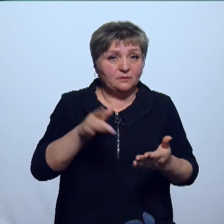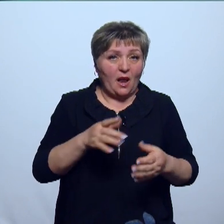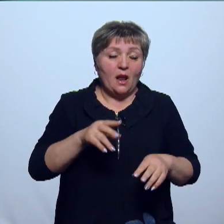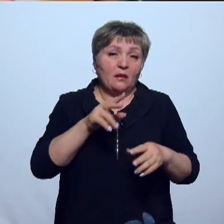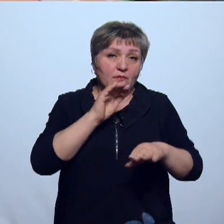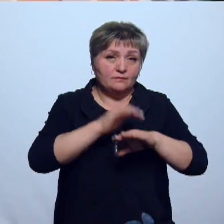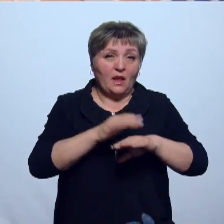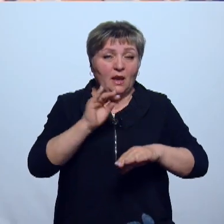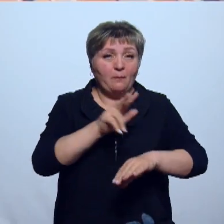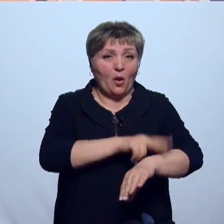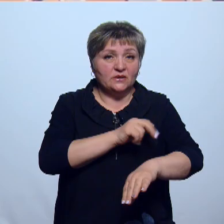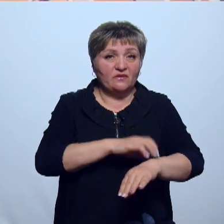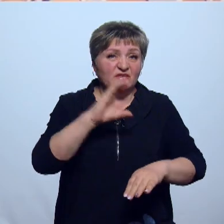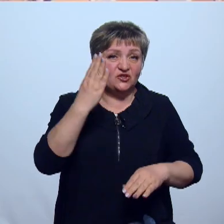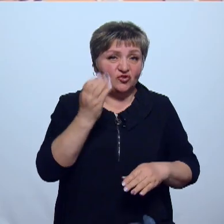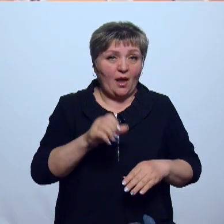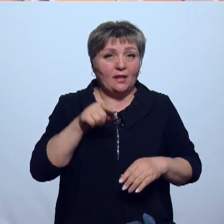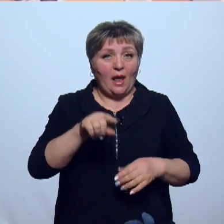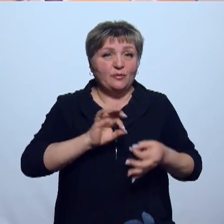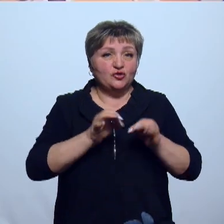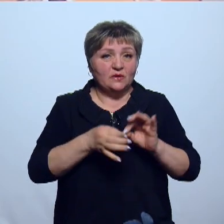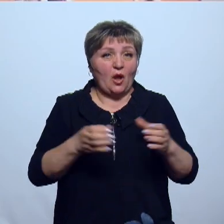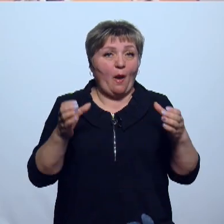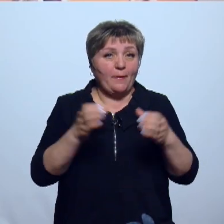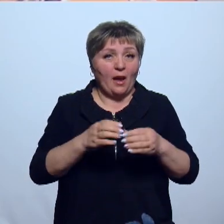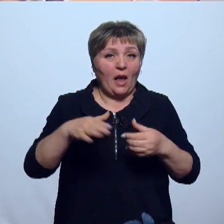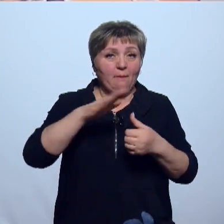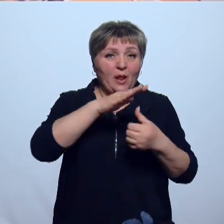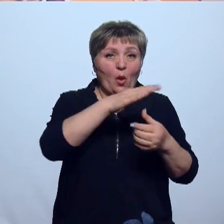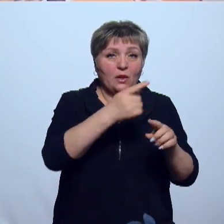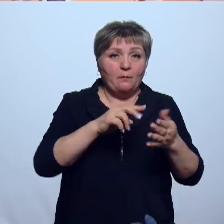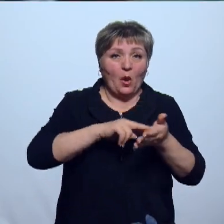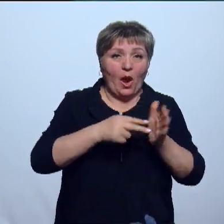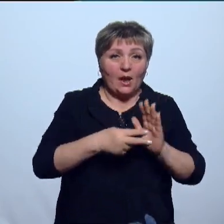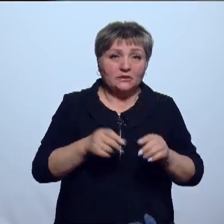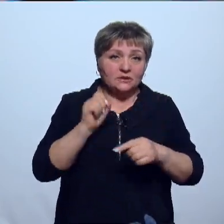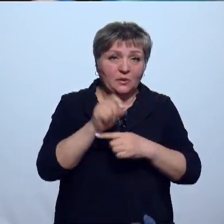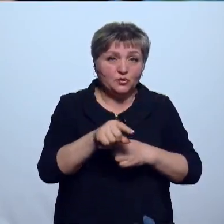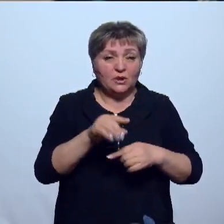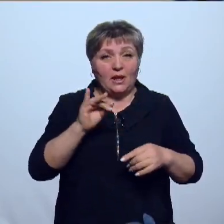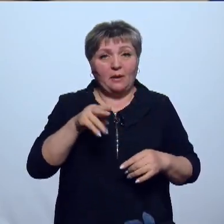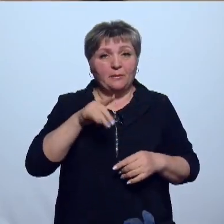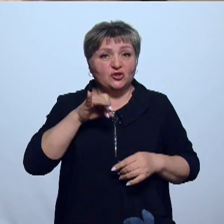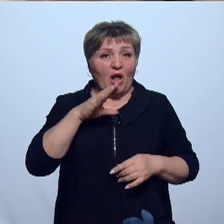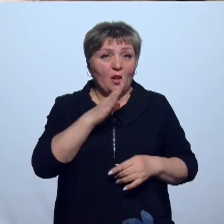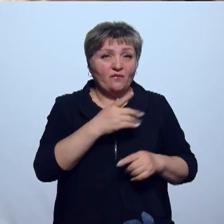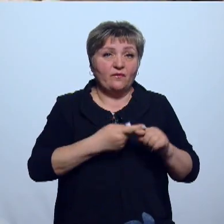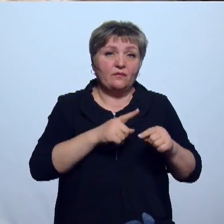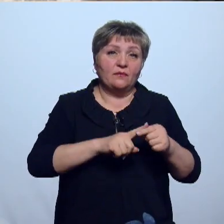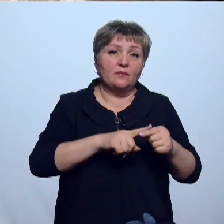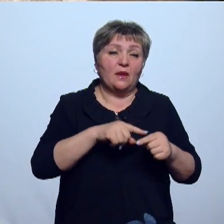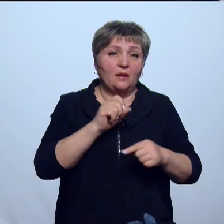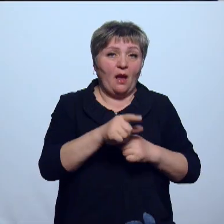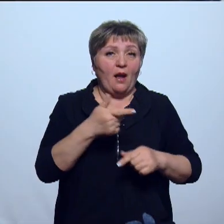полицейские. Соединенных Штатах Америки там ижевская компания запустила пилотный проект. Александр Бричалов тоже протестировал гаджет.